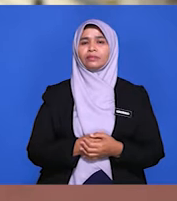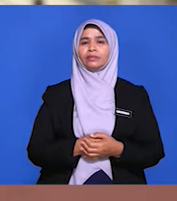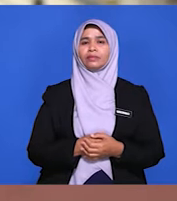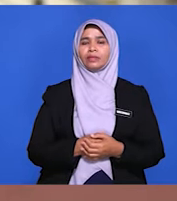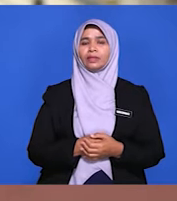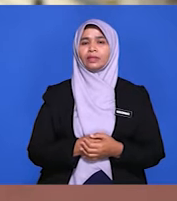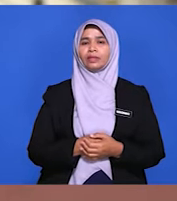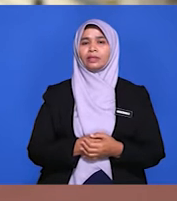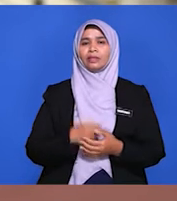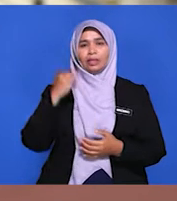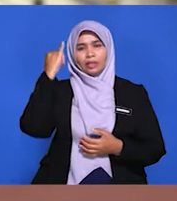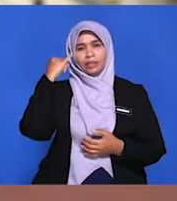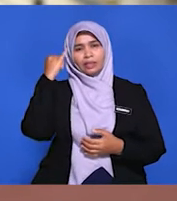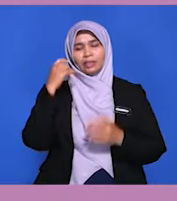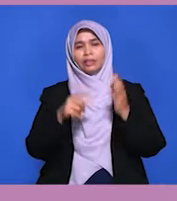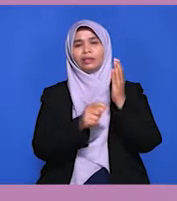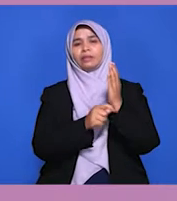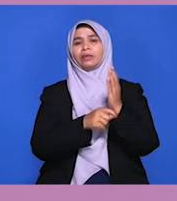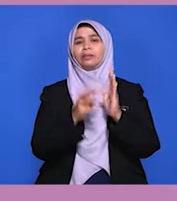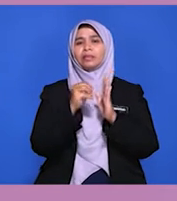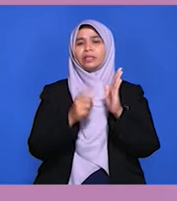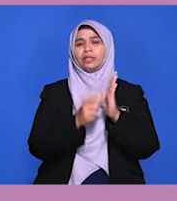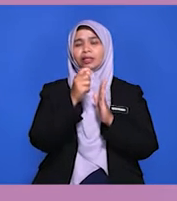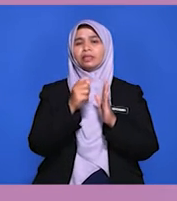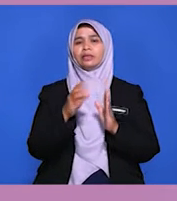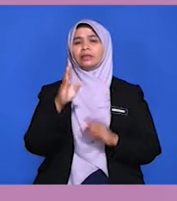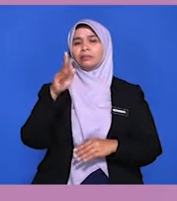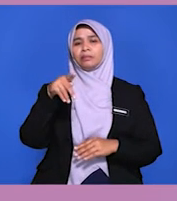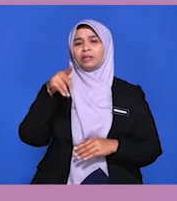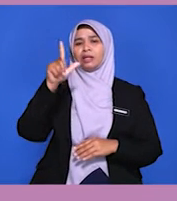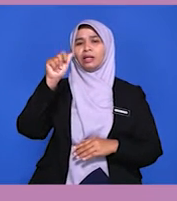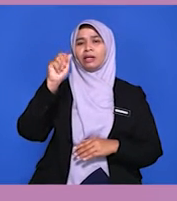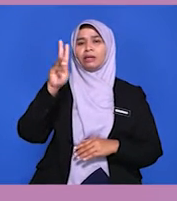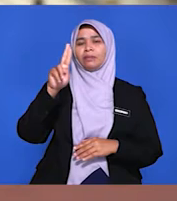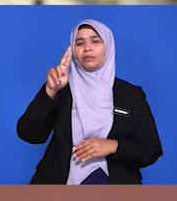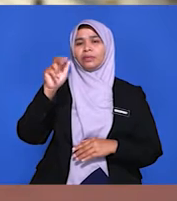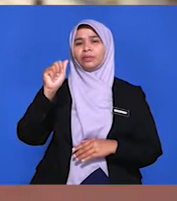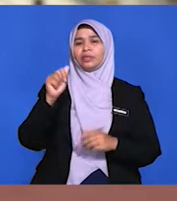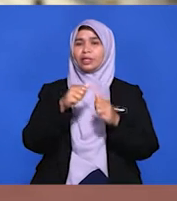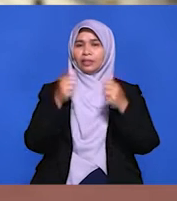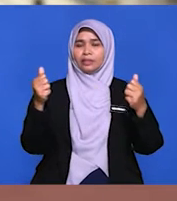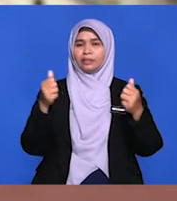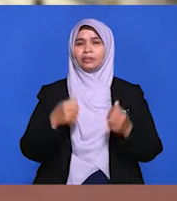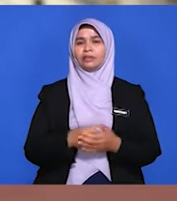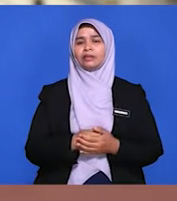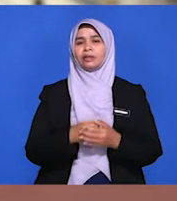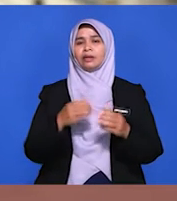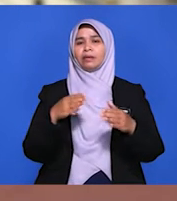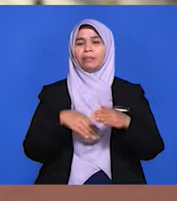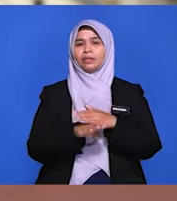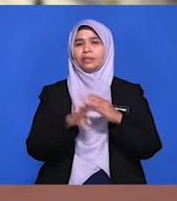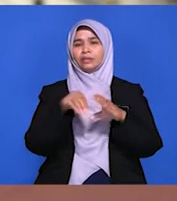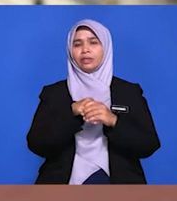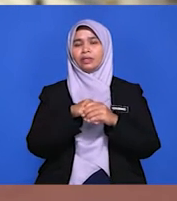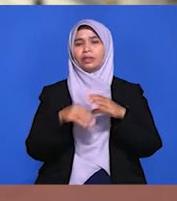Baik, yang ini adalah idea tambahan iaitu idea ke-enam. Meningkatkan pelaburan asing. Malaysia perlu pelaburan asing masuk